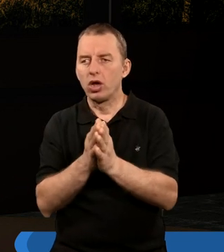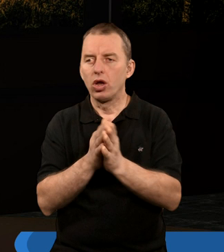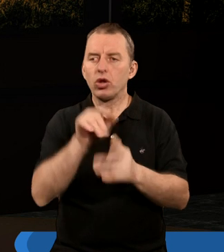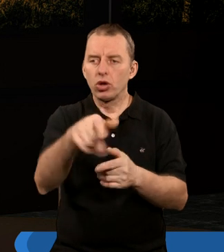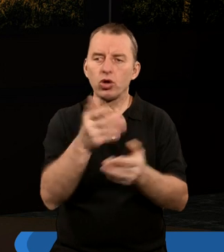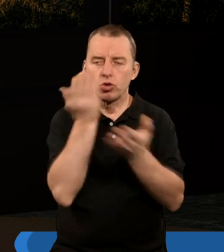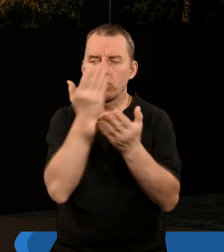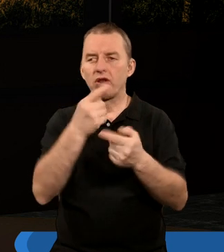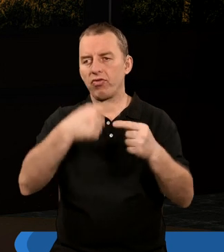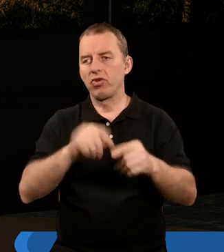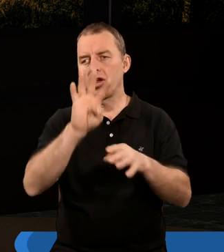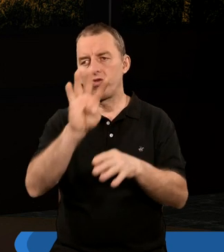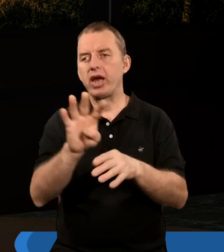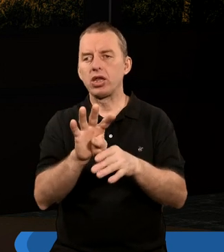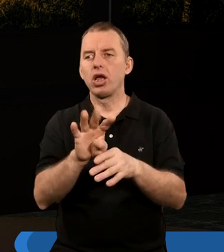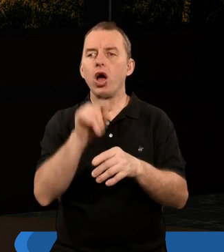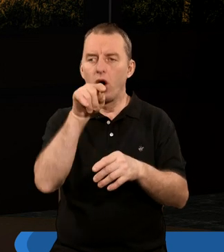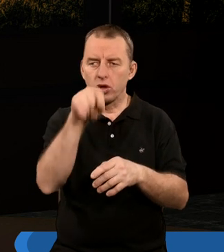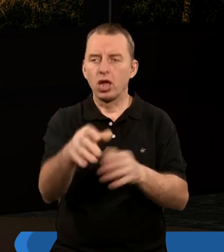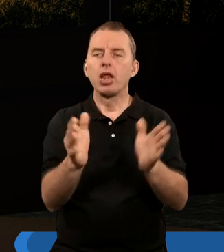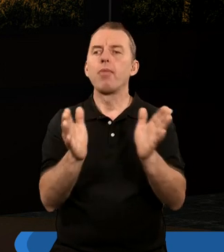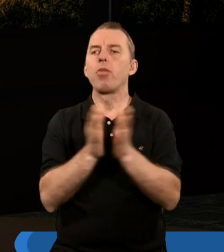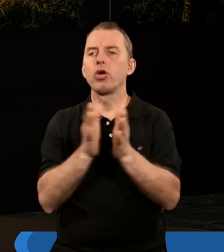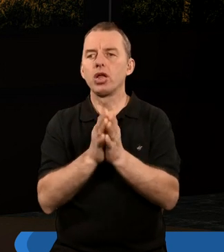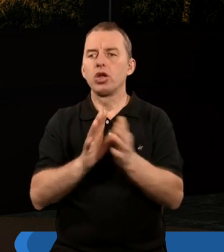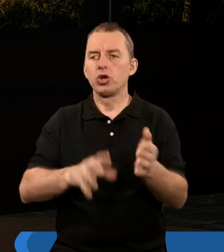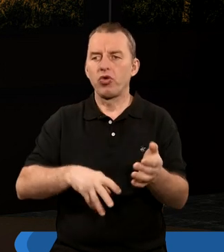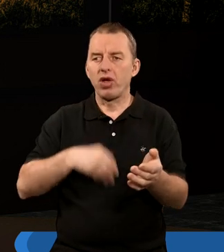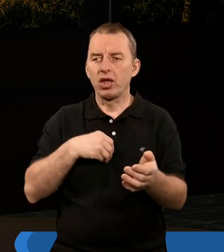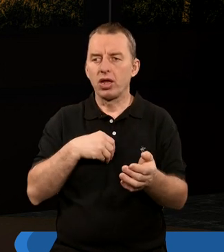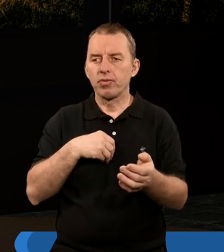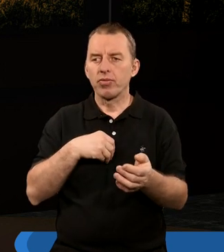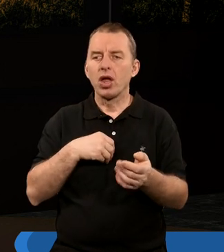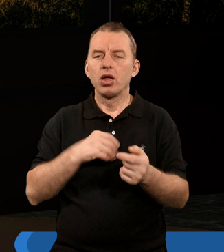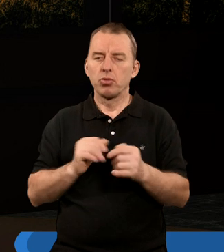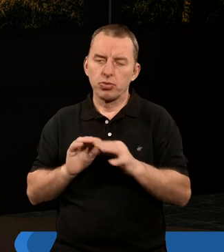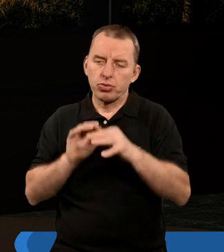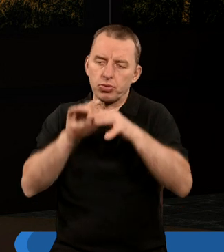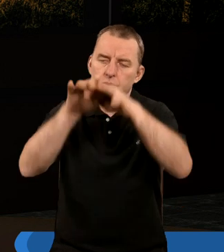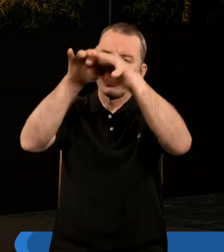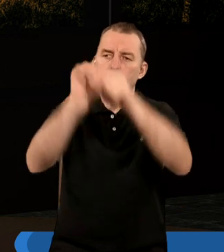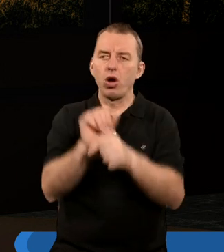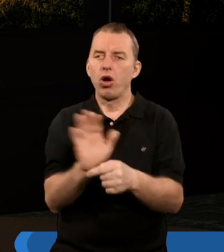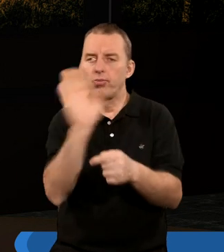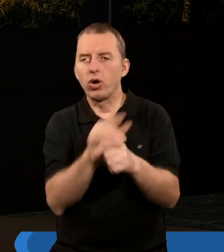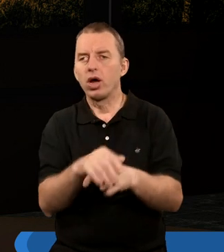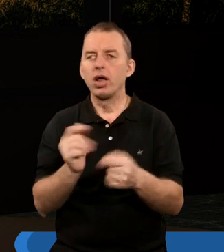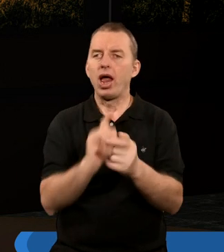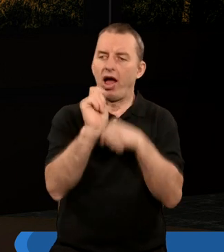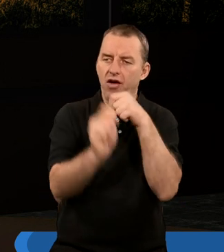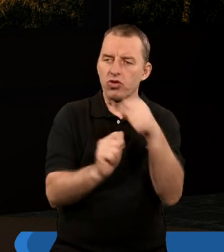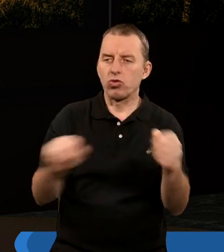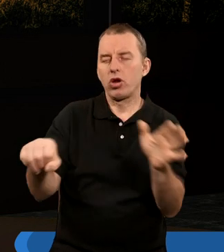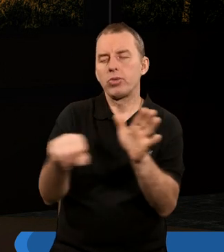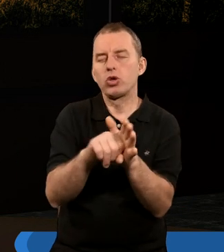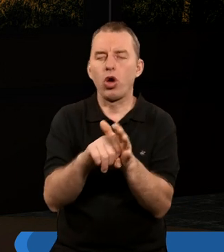czytaliśmy w czwartym wersecie o tym, że te modlitwy świętych docierają przed Boga. I kiedy nawiążemy